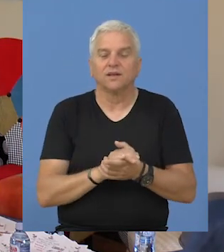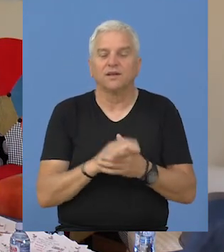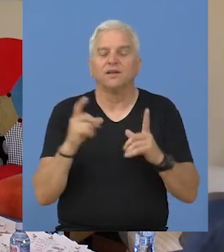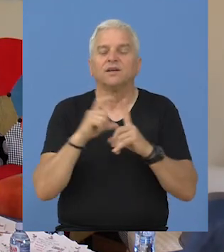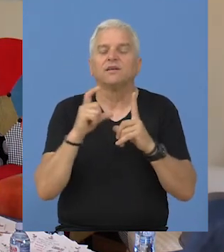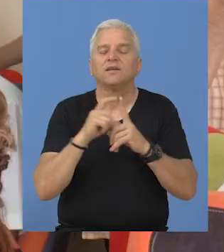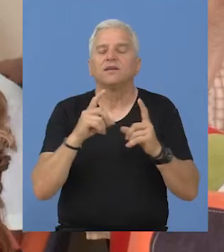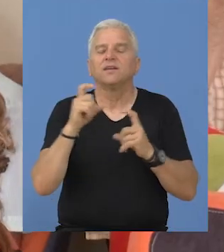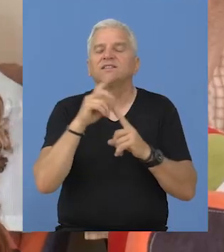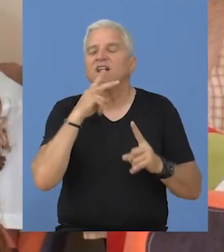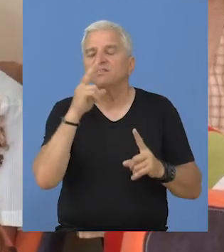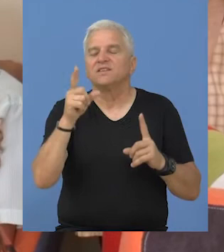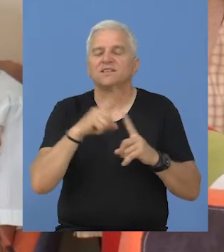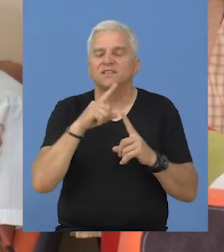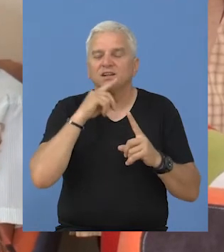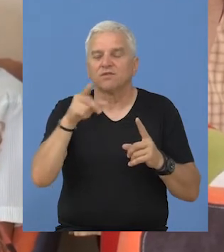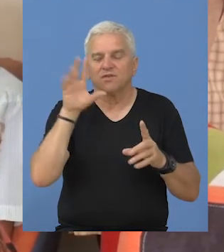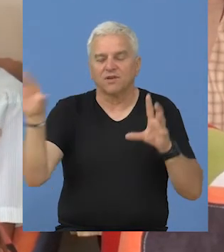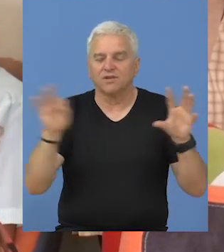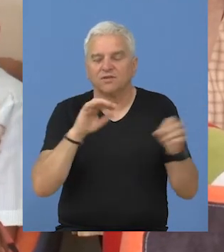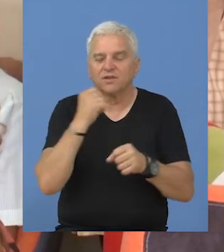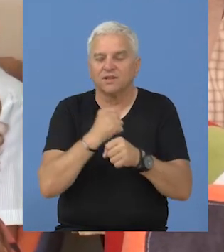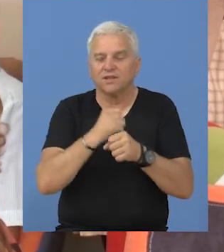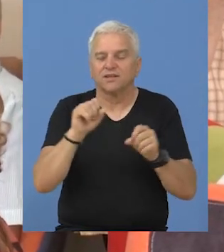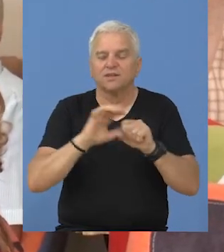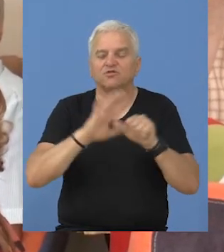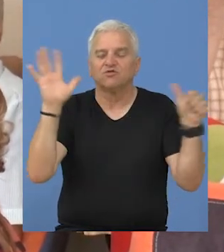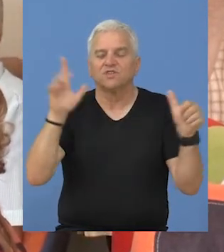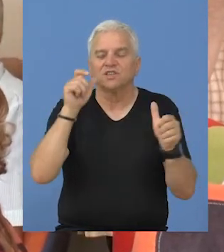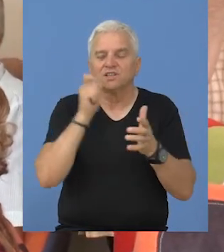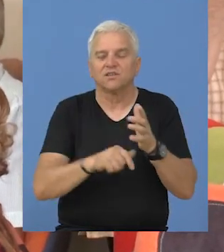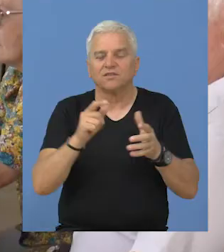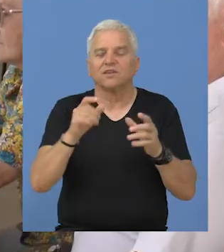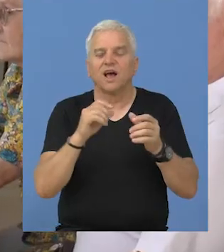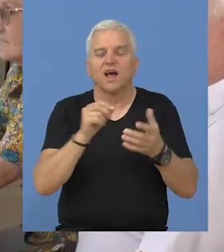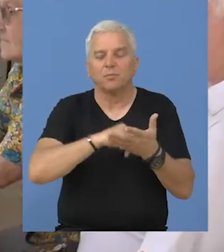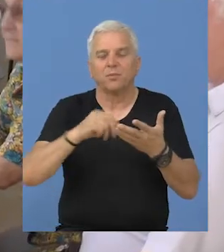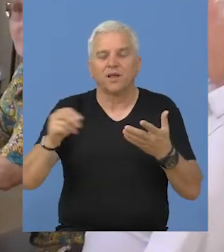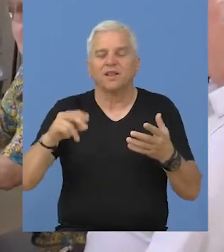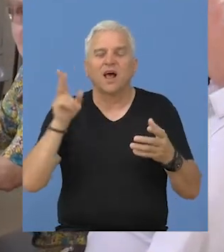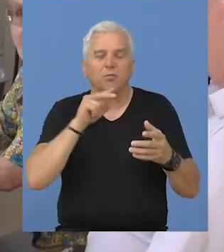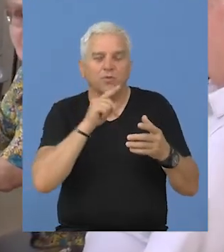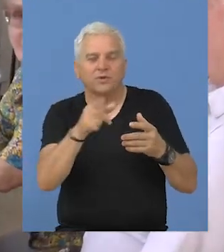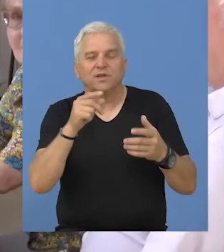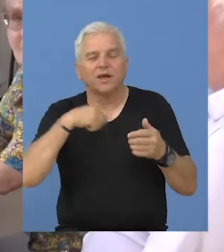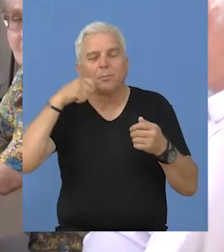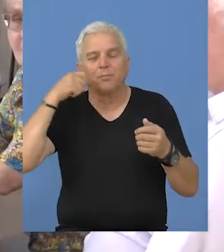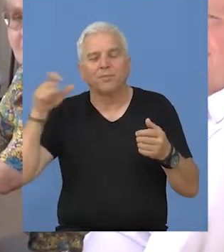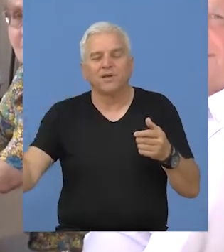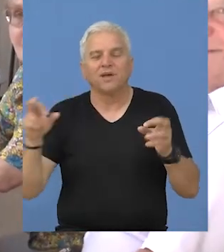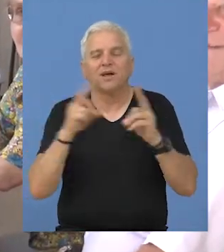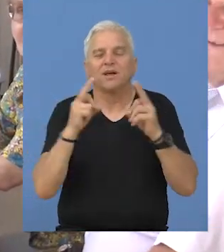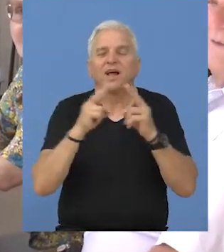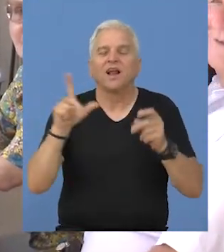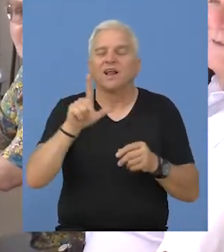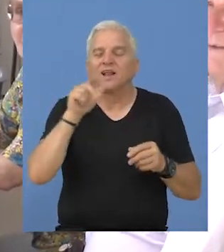Dragane Savic-Tane. U zborniku se nalaze i radovi 16 članova pera amatera, a među njima su i pesme Aleksandre